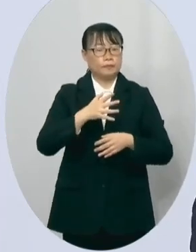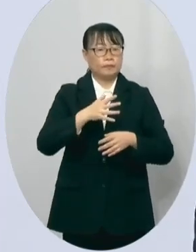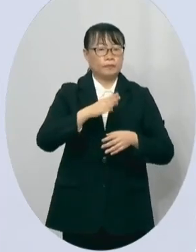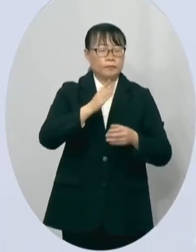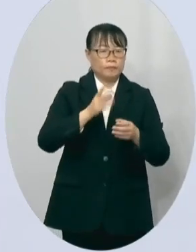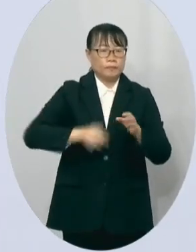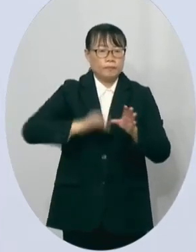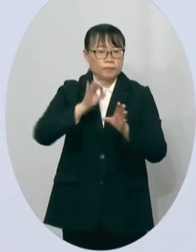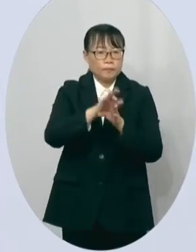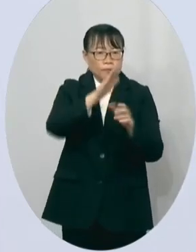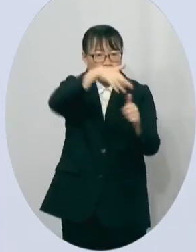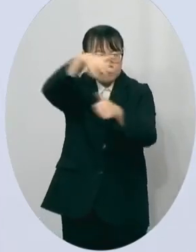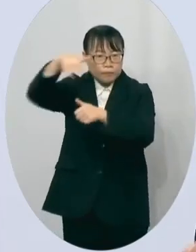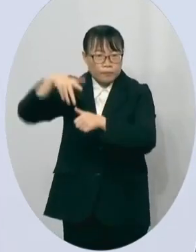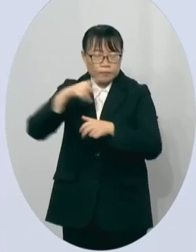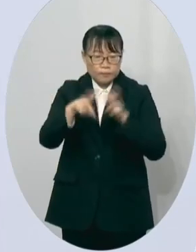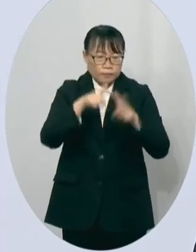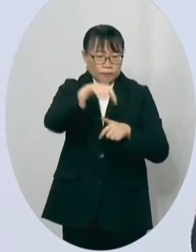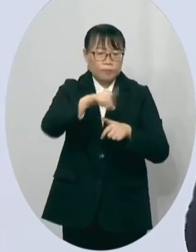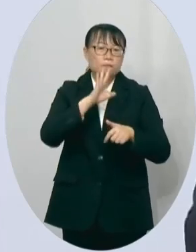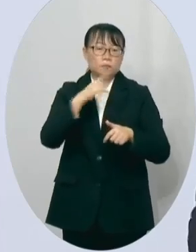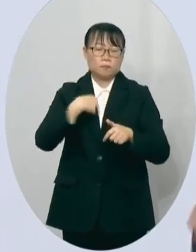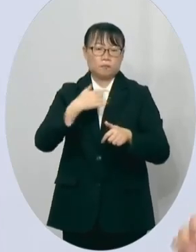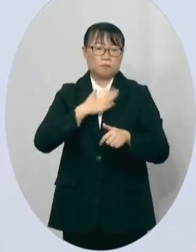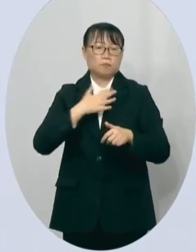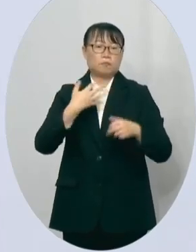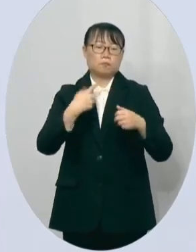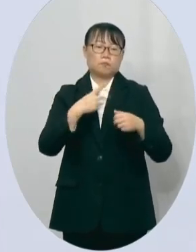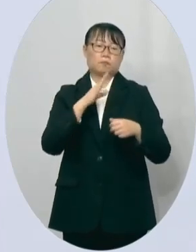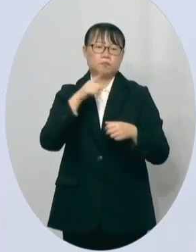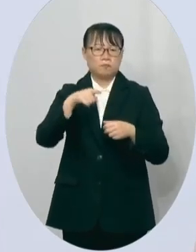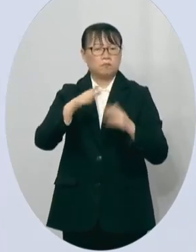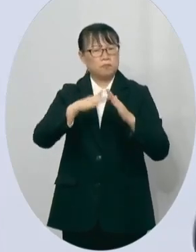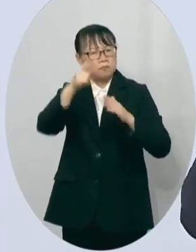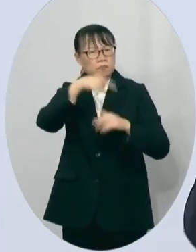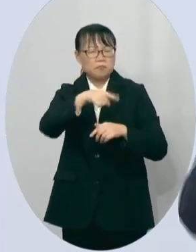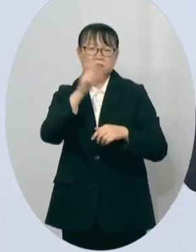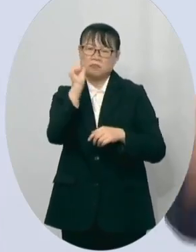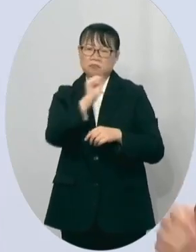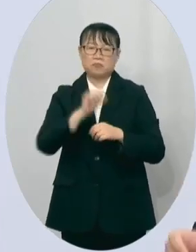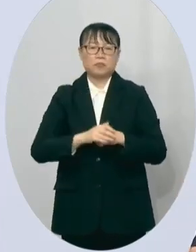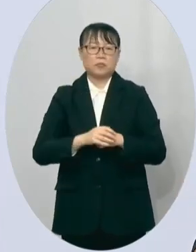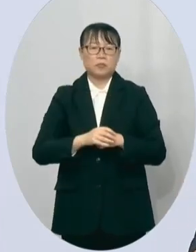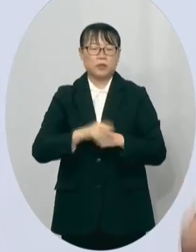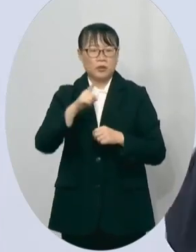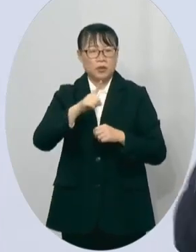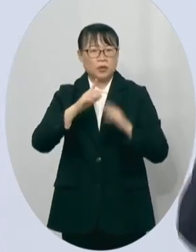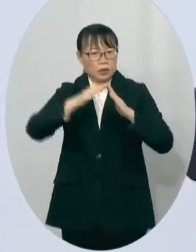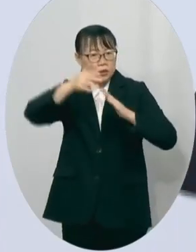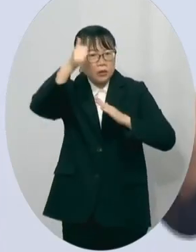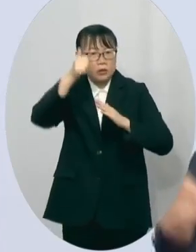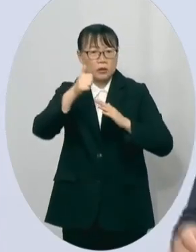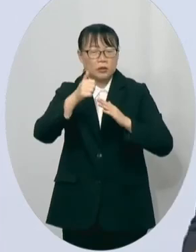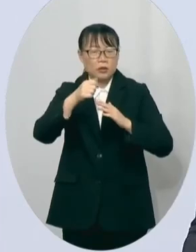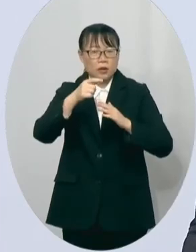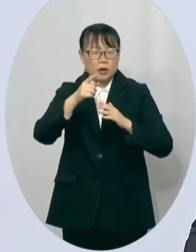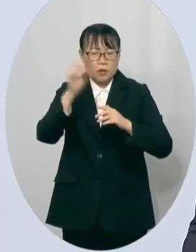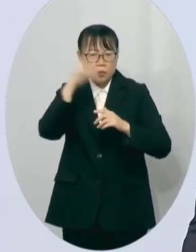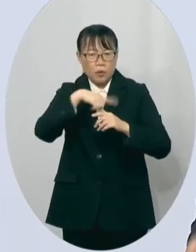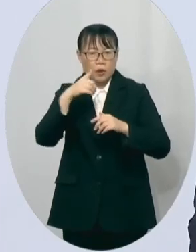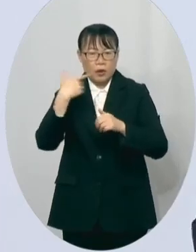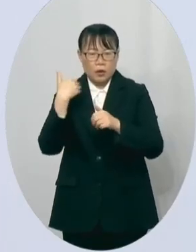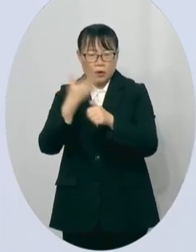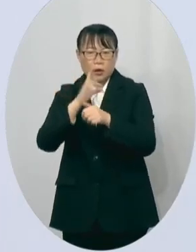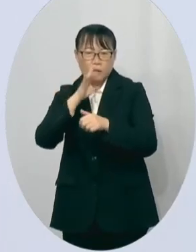战士奇的引以为傲说这个是他的成绩市长不可以这样做啦市长要让台中不能够停电而且市长要把空气做好